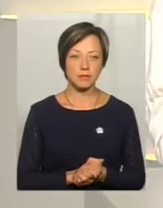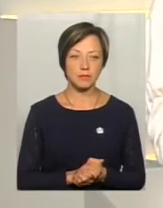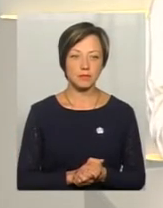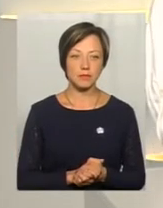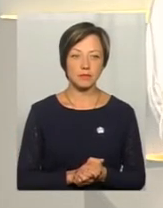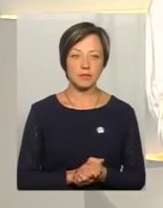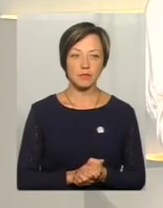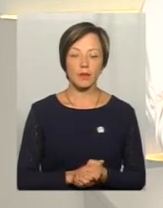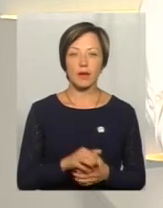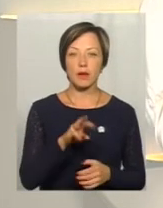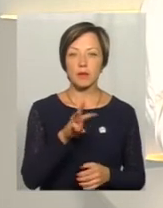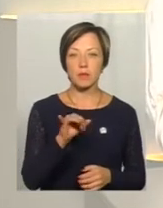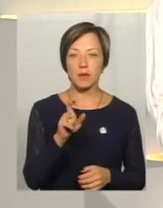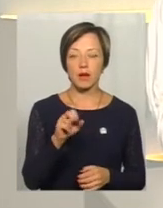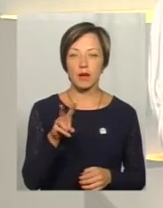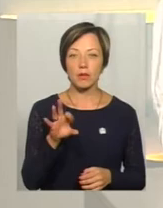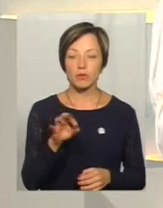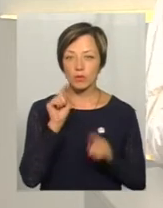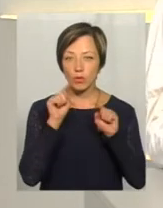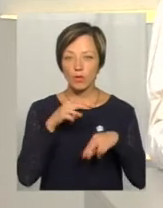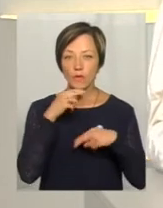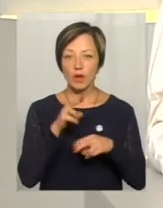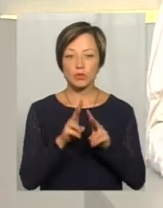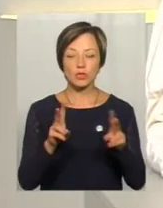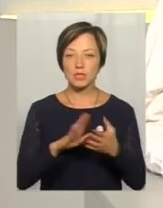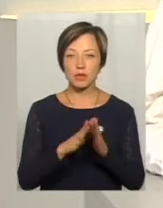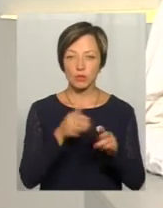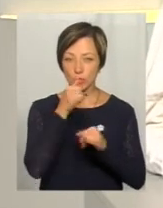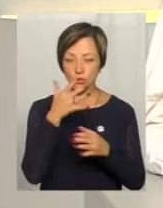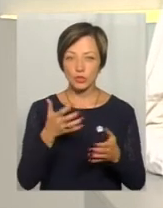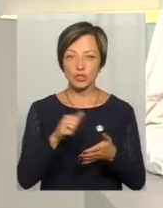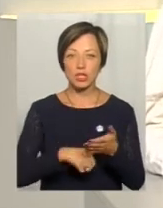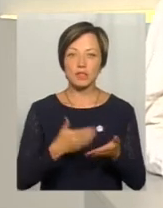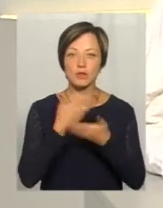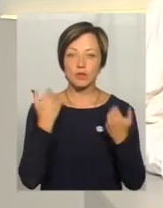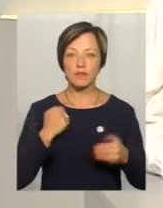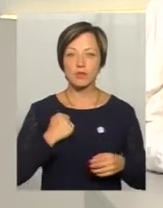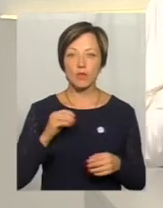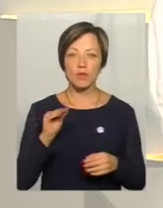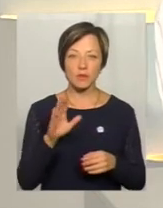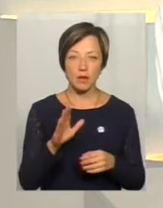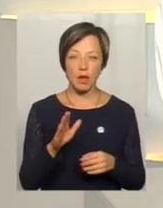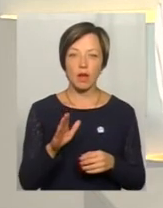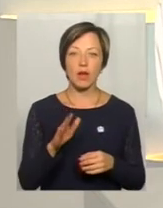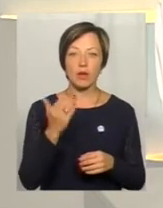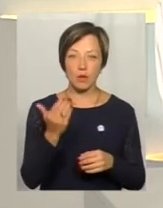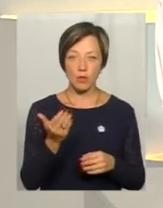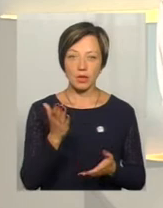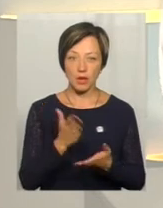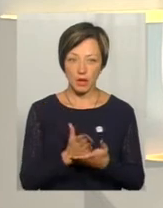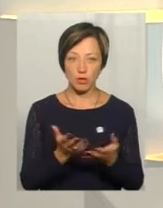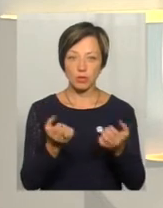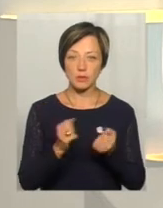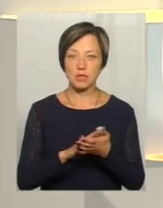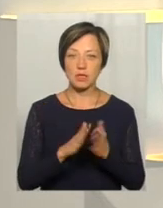От Михайло акцентує увагу на тому, що жодного зі статусів не може отримати через відсутність військового квитка. От його наявність для